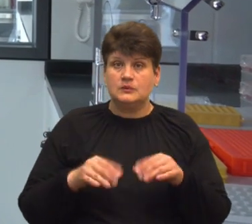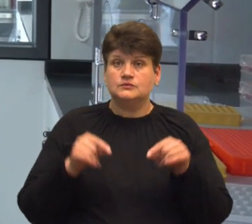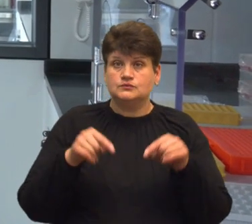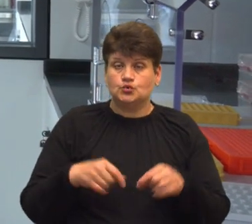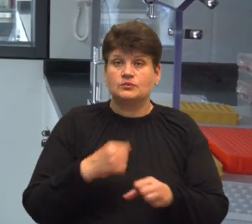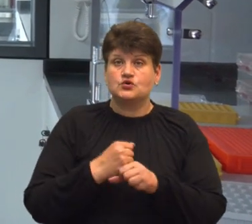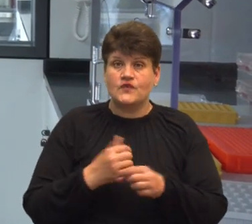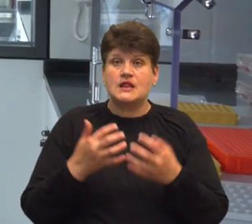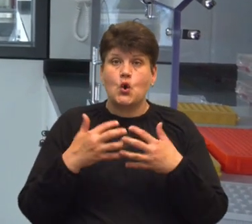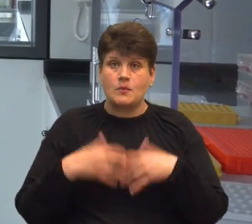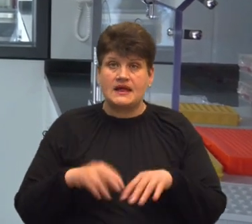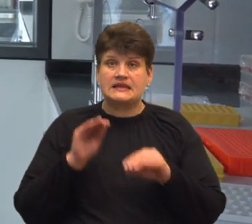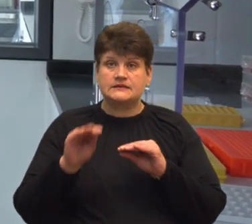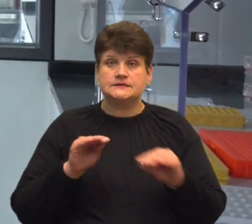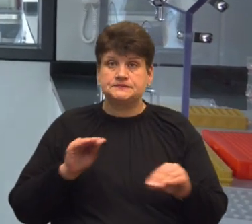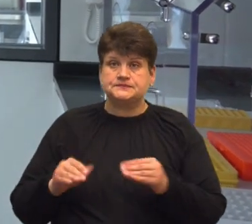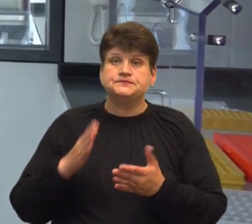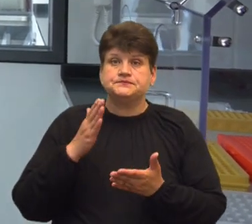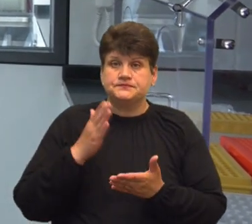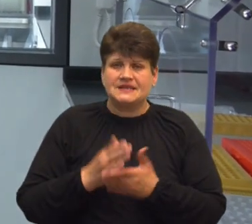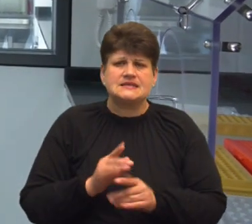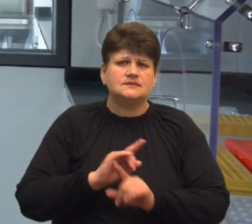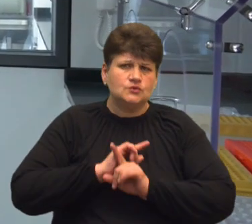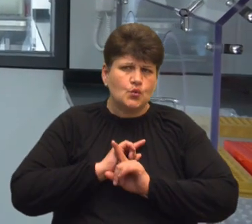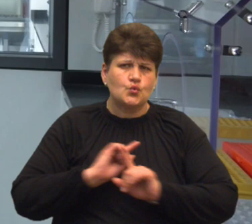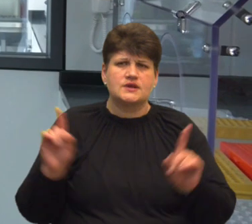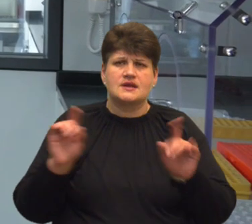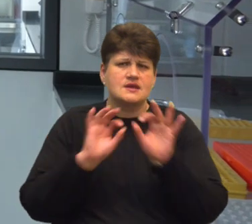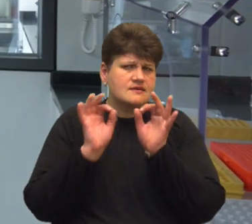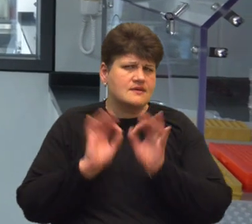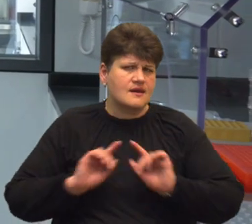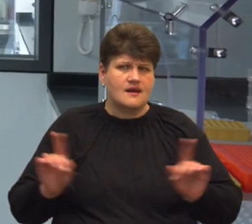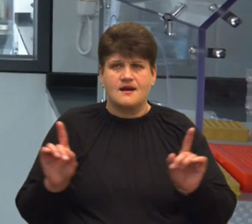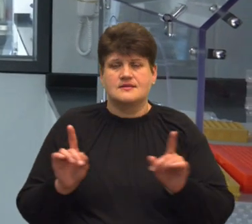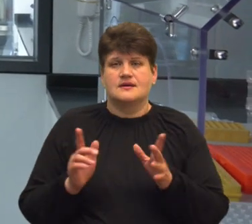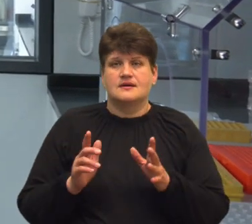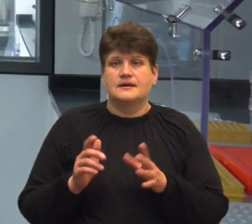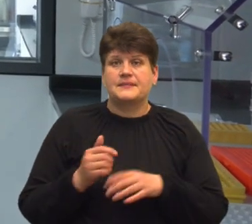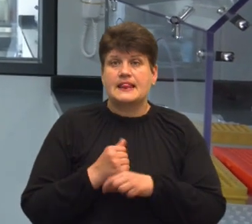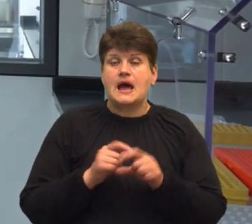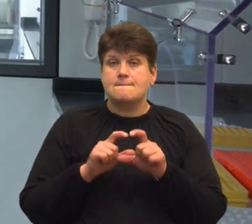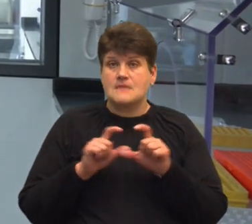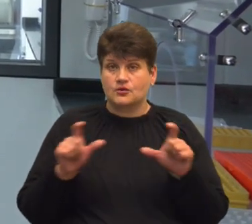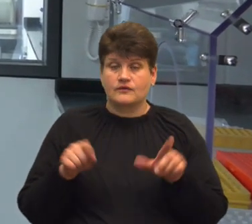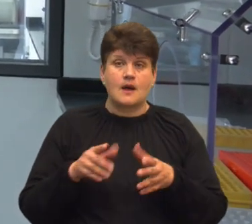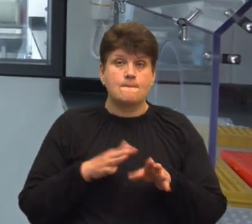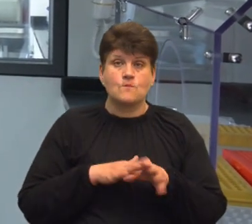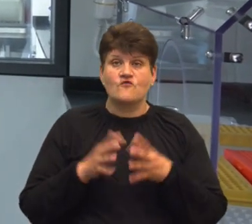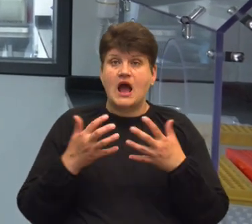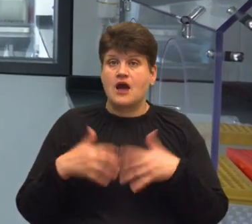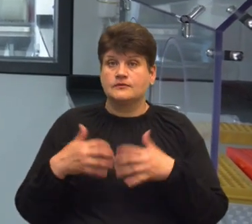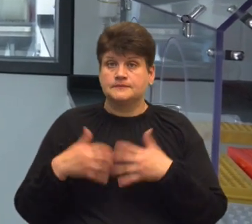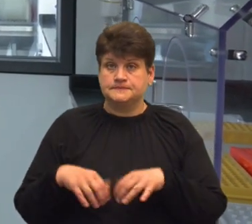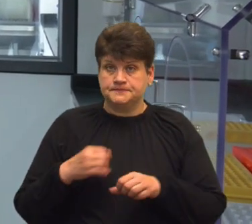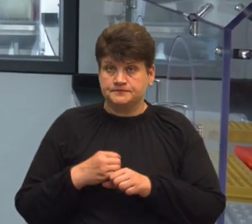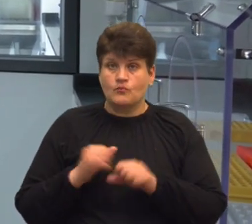все обладнання в неї встановлено. Це є унікальна лабораторія, в зв'язку з тим, що вона є повністю автономна, тобто ми можемо в